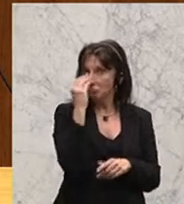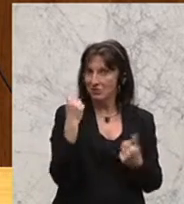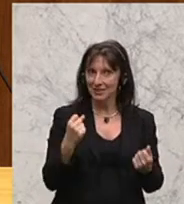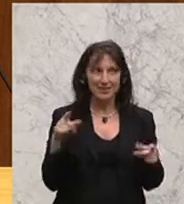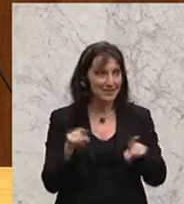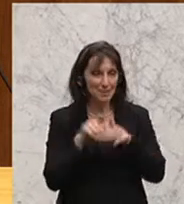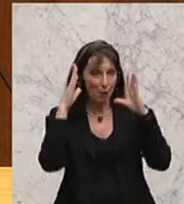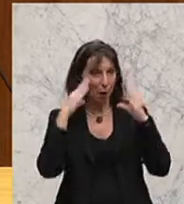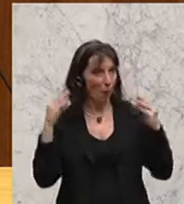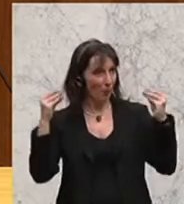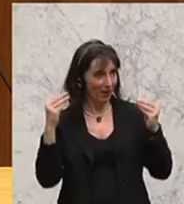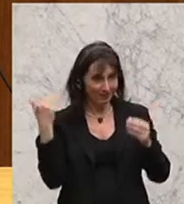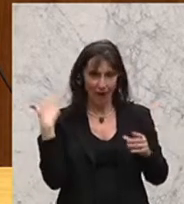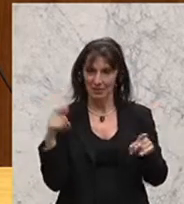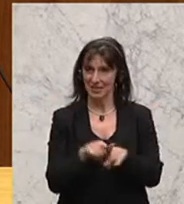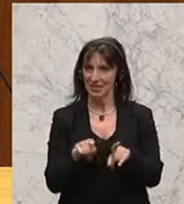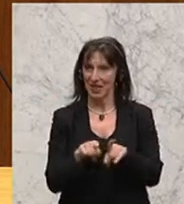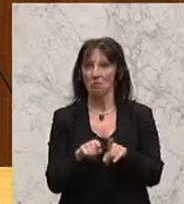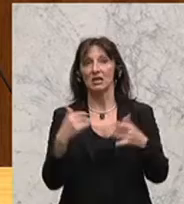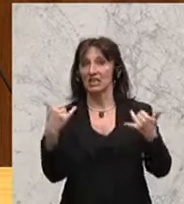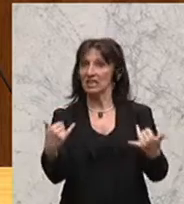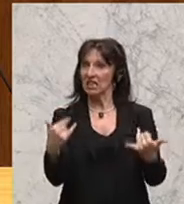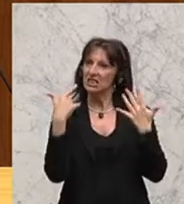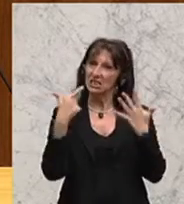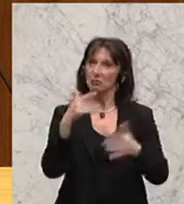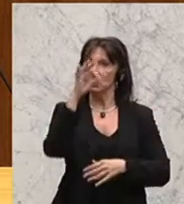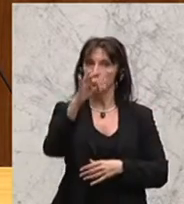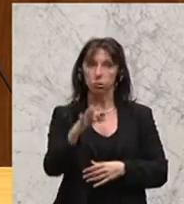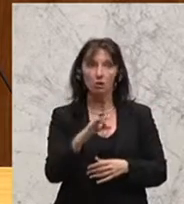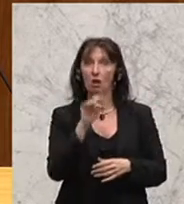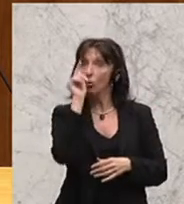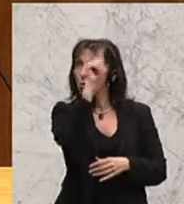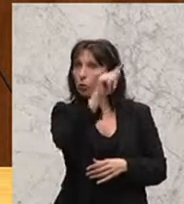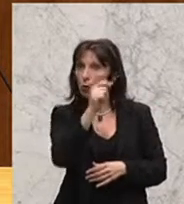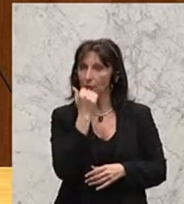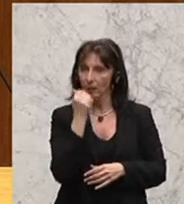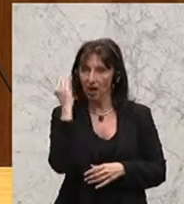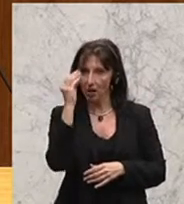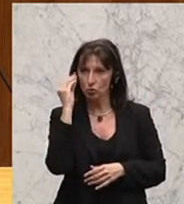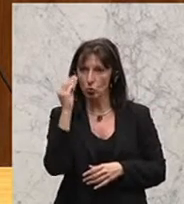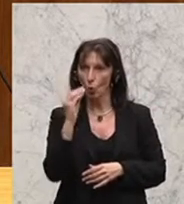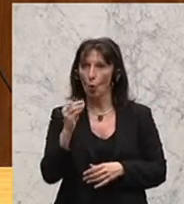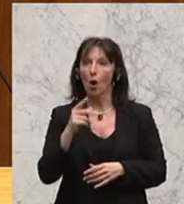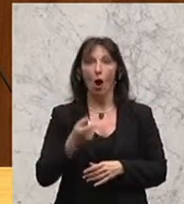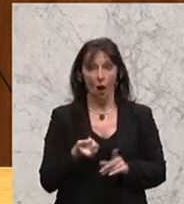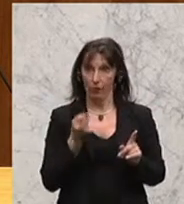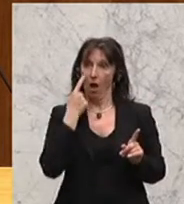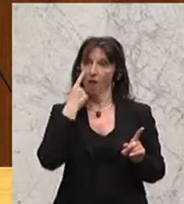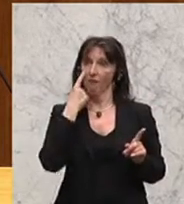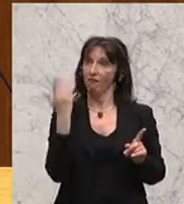Sie Ihnen? Die haben das ja auch eingeführt. Und jetzt haben wir 70 Prozent Privatschulen. Und siehe da, sogar die öffentlichen Schulen sind besser geworden.